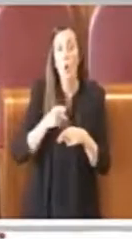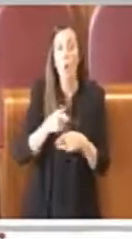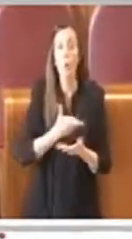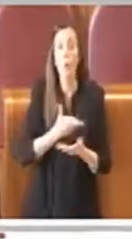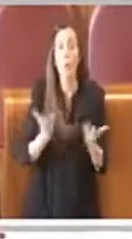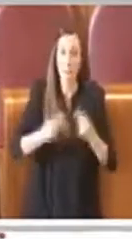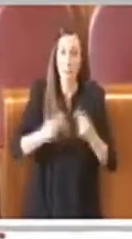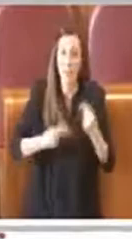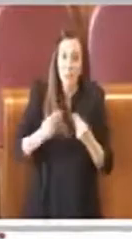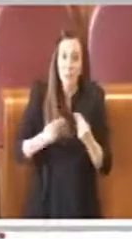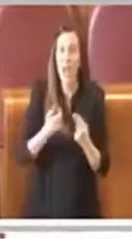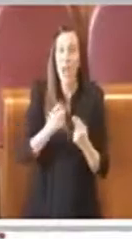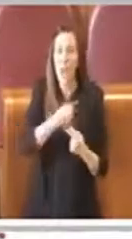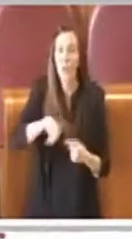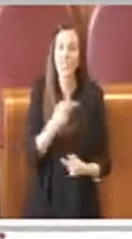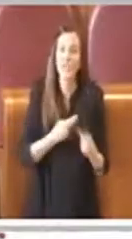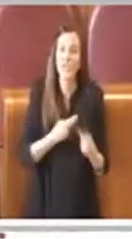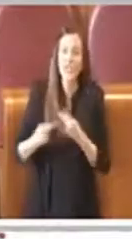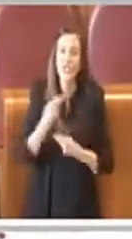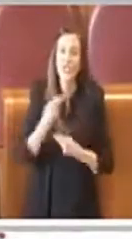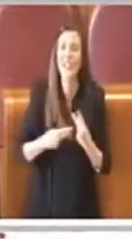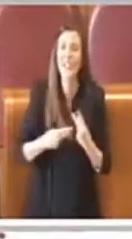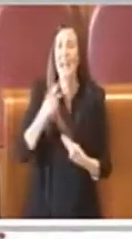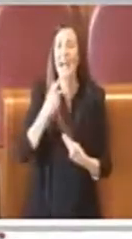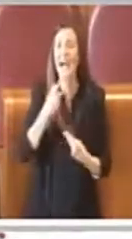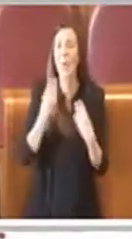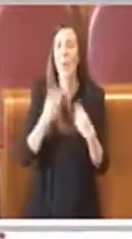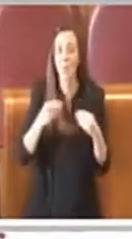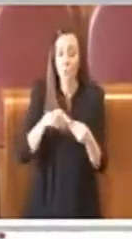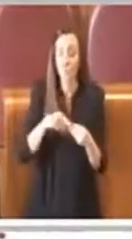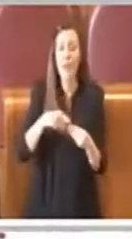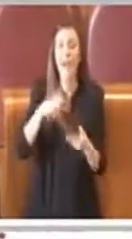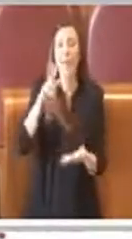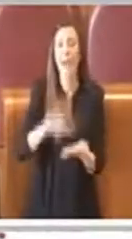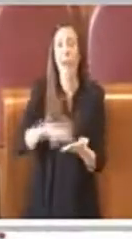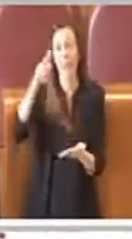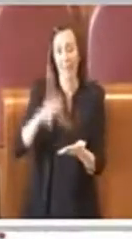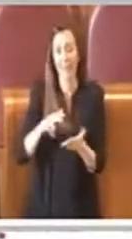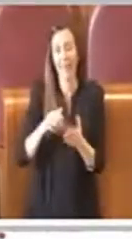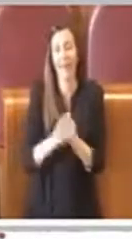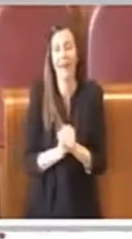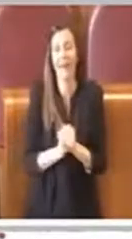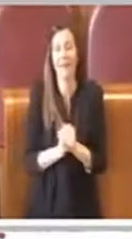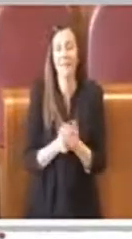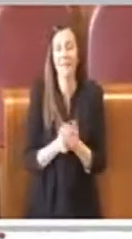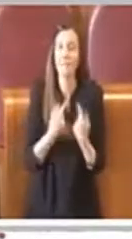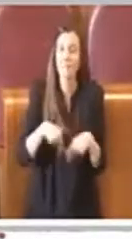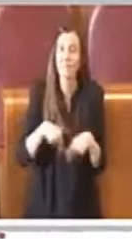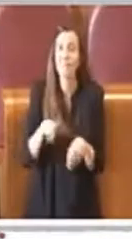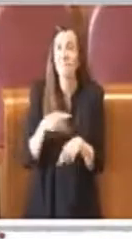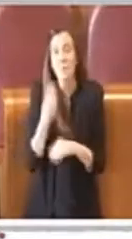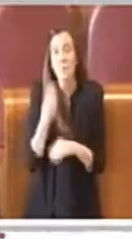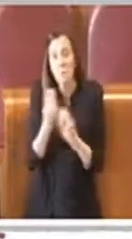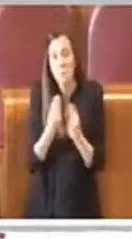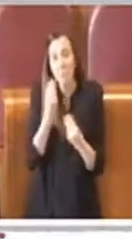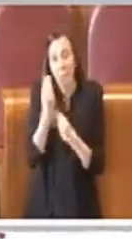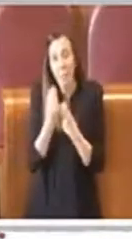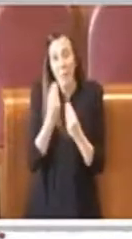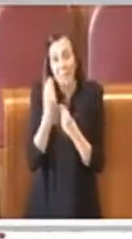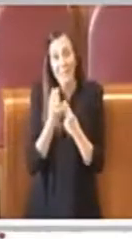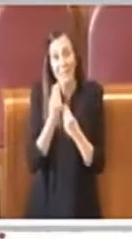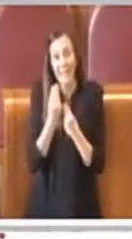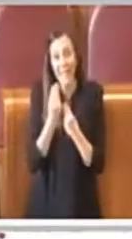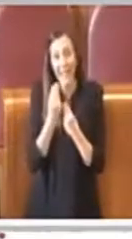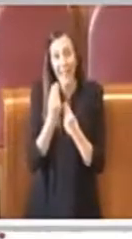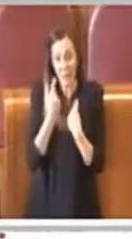cerchiamo di applicare questi strumenti e dove noi abbiamo ritenuto ovviamente su